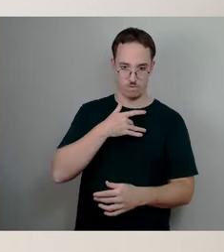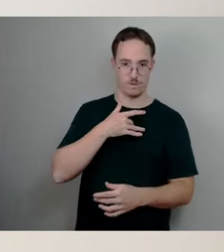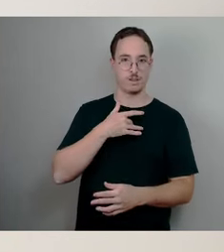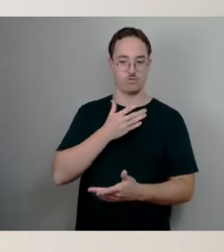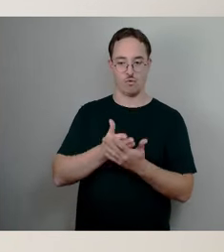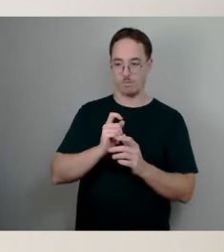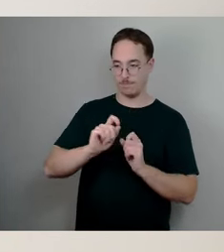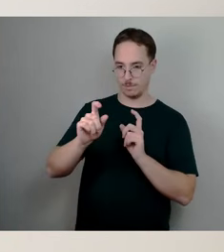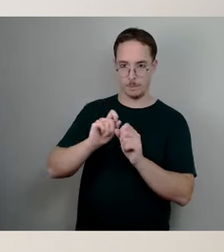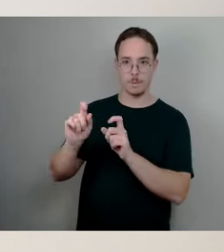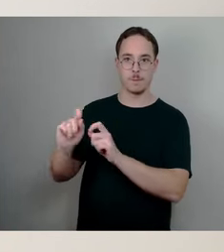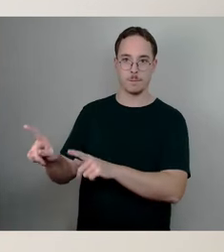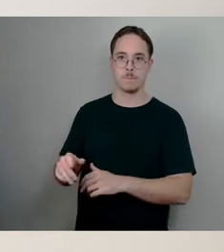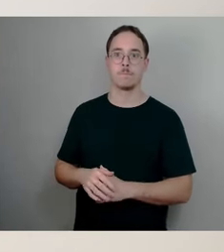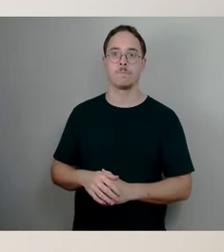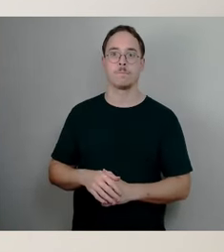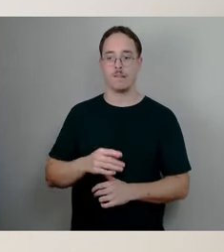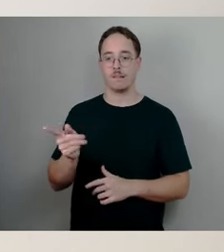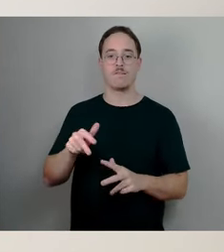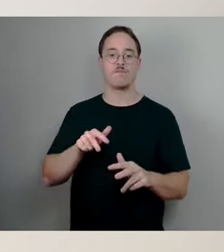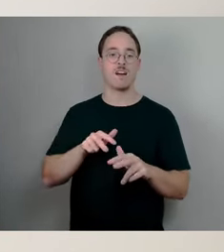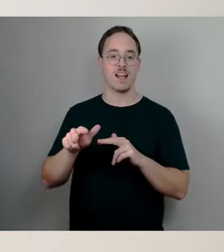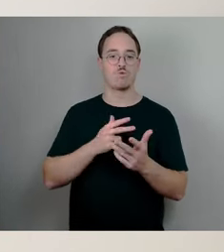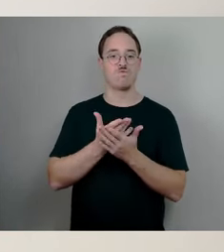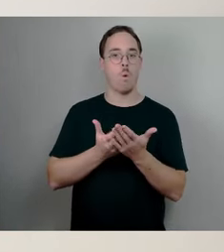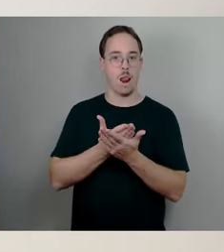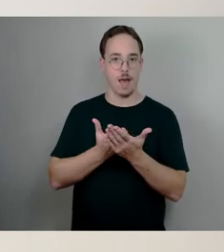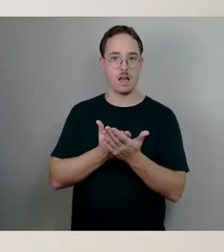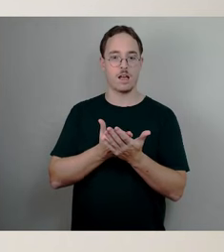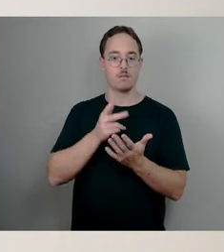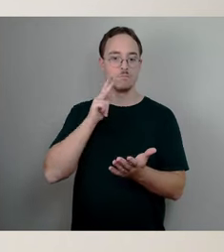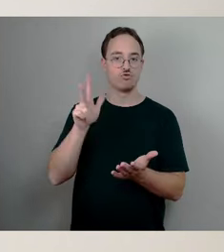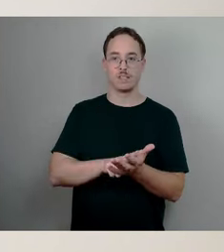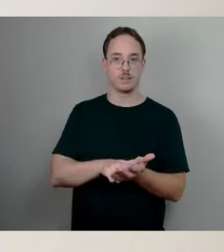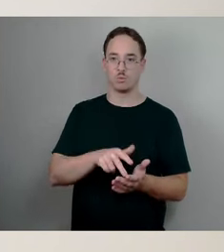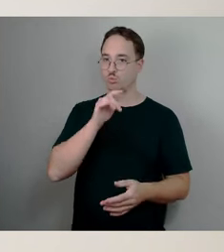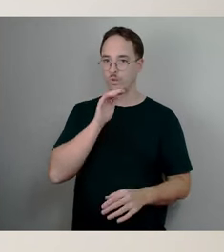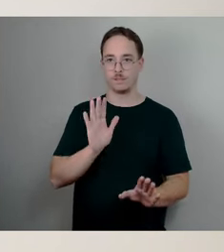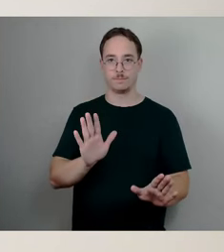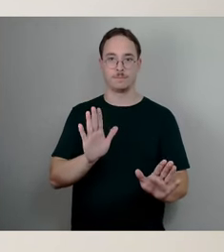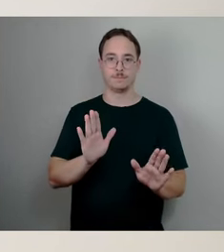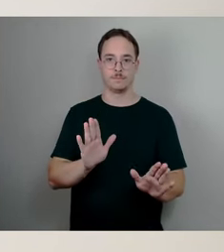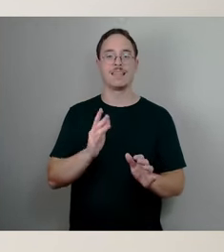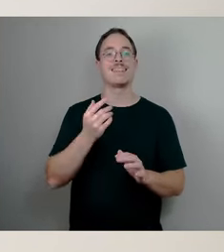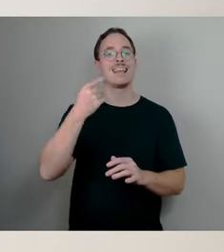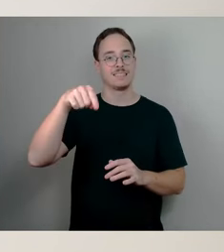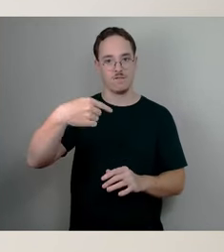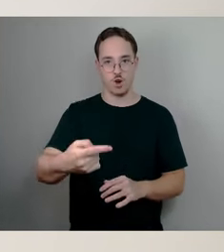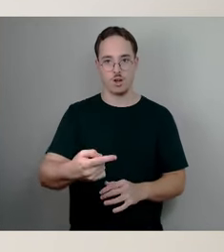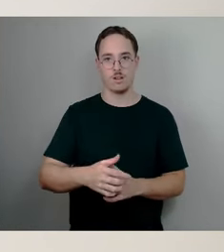letztendliche Bestätigung der Verwaltungsvorlage steht für nächste Woche noch aus, deswegen will ich heute noch nicht über die